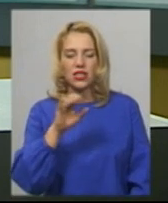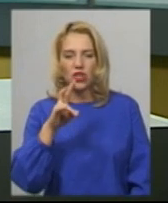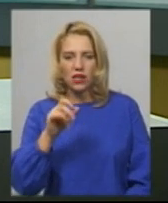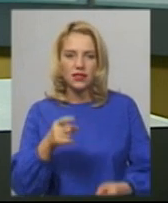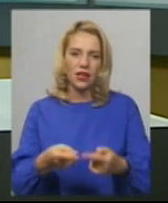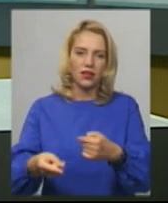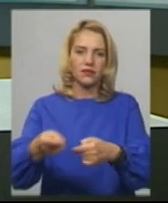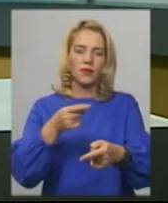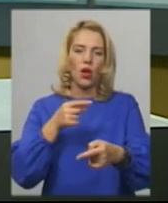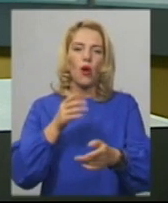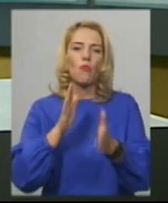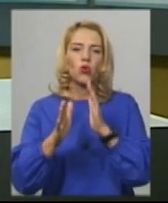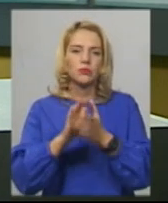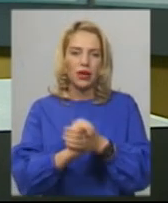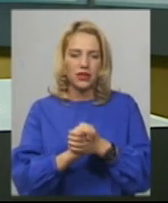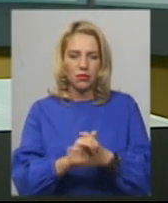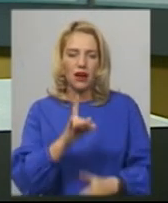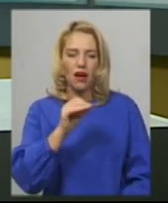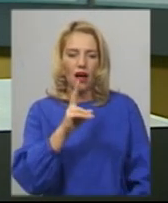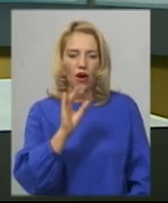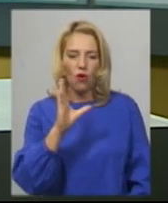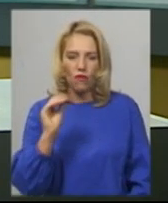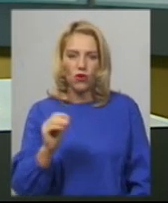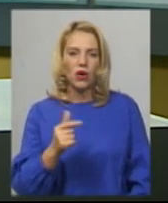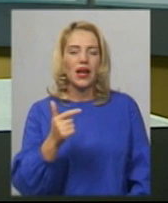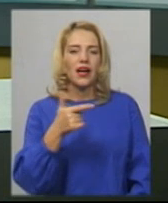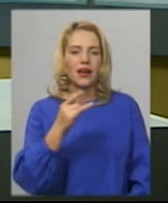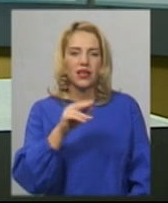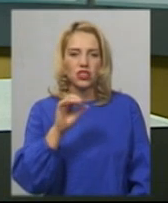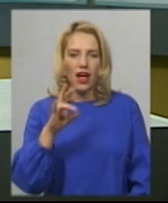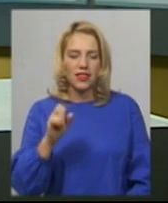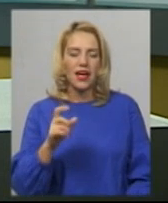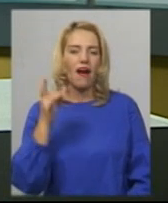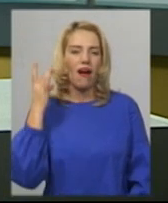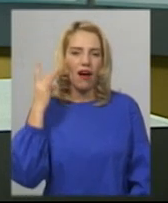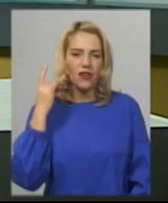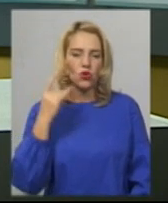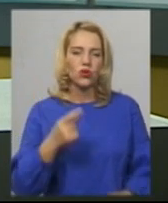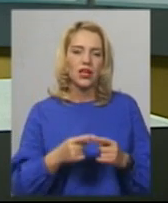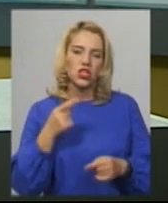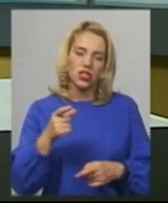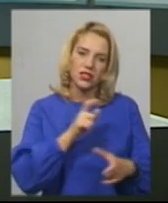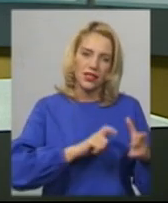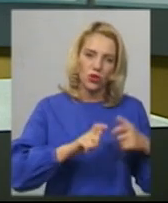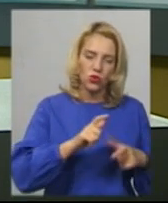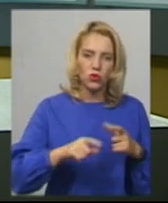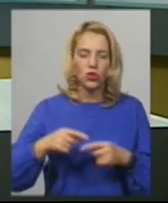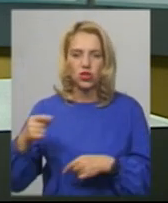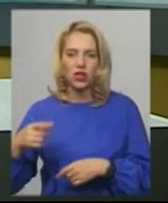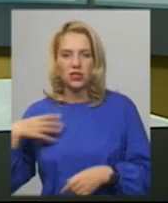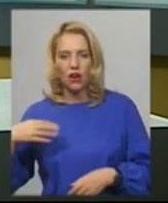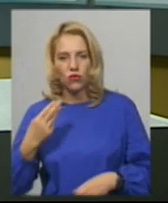Миру, Ракове, мікрорайони Гречани, Катіон через вулицю Інститутську та через Львівське шосе. Мікрорайон Дубове.